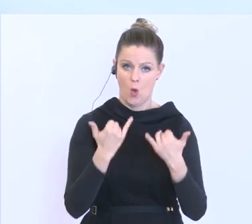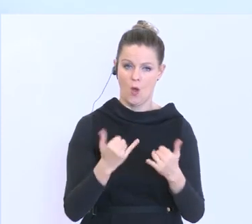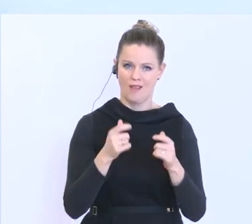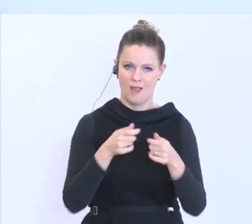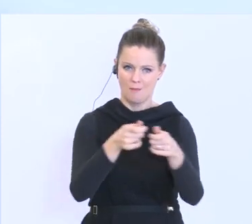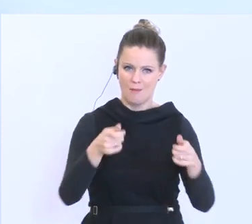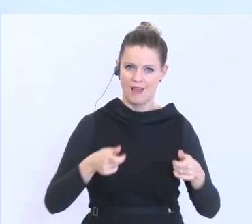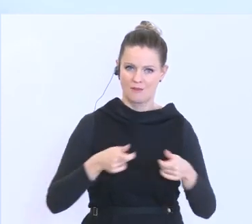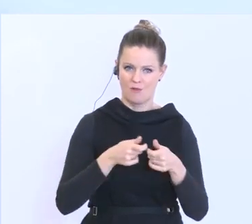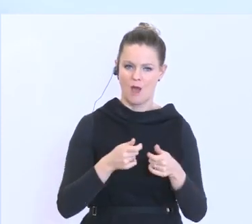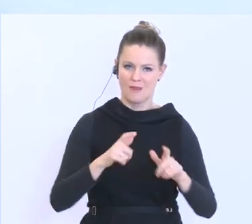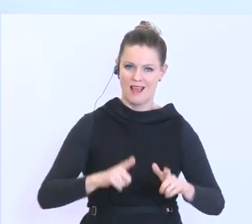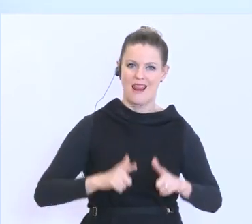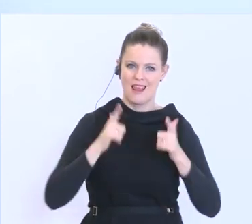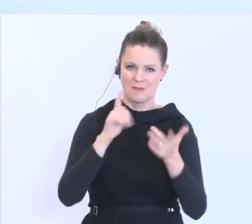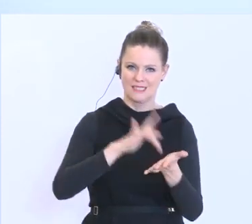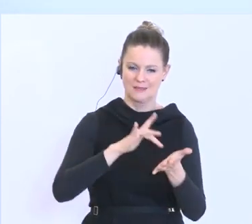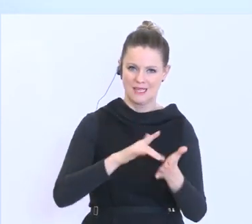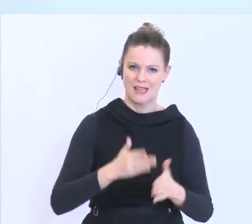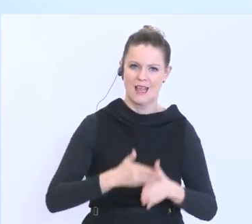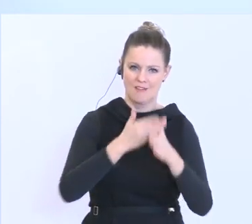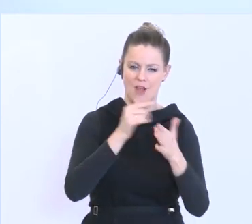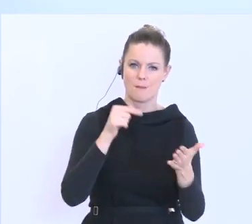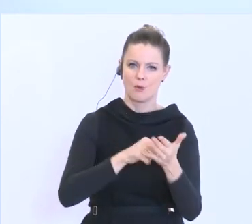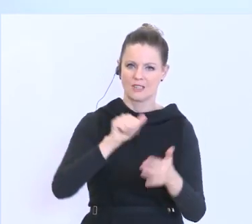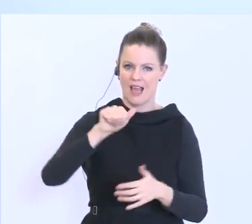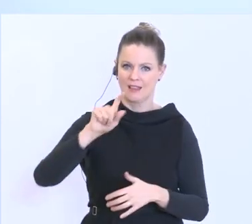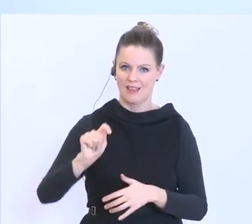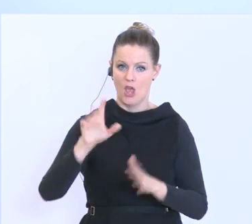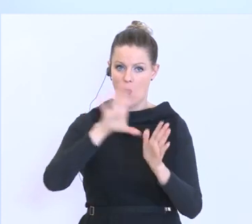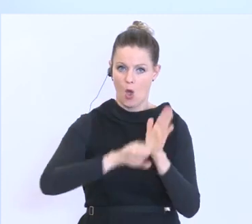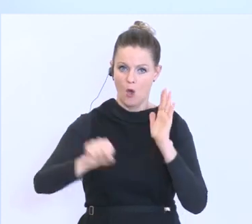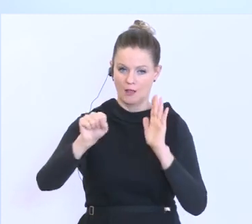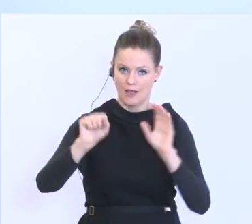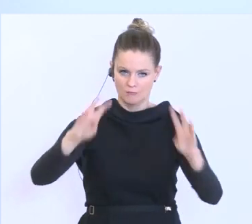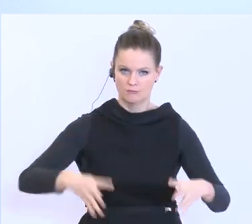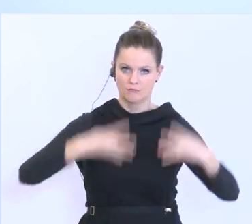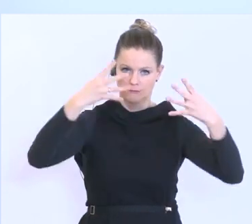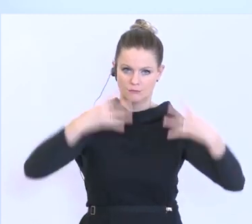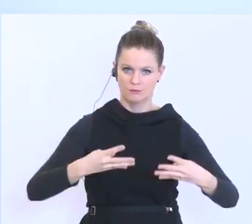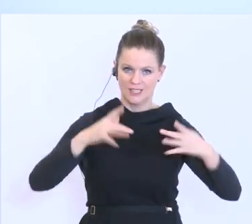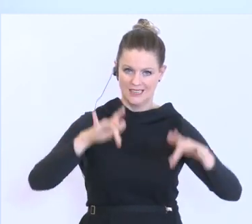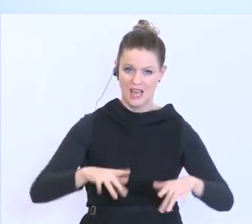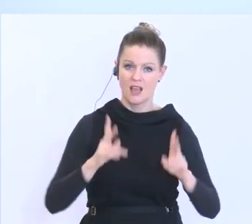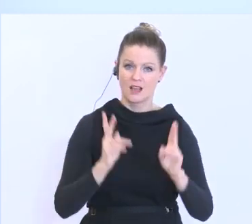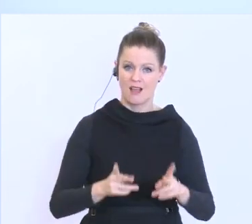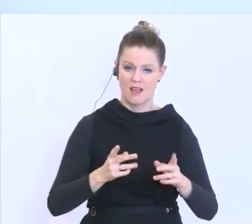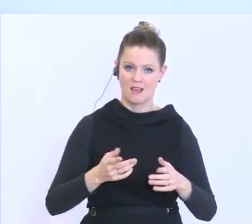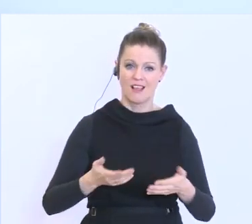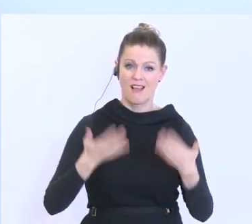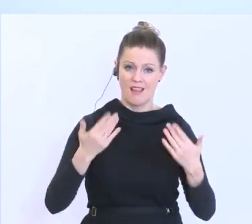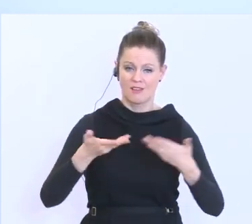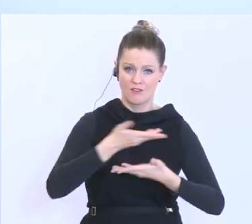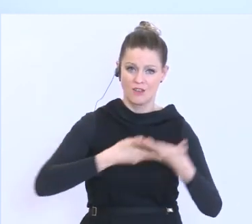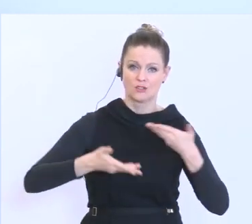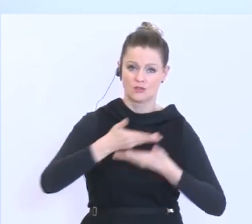Plattform dielebensmittelhelfer.at online, um Arbeitskräfte eben an landwirtschaftliche und verarbeitende